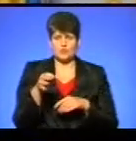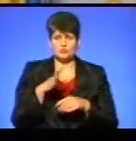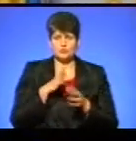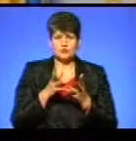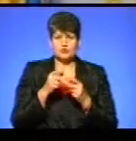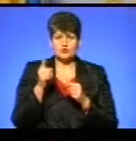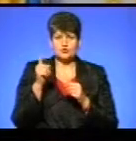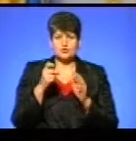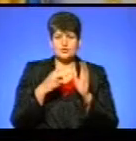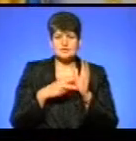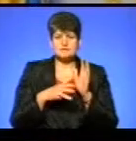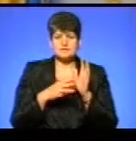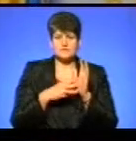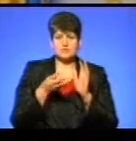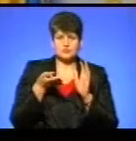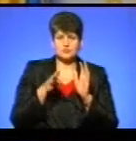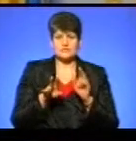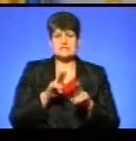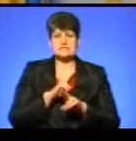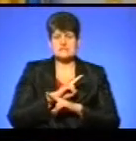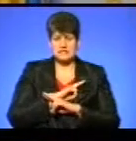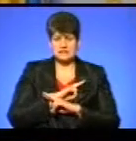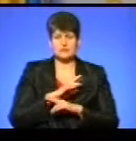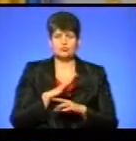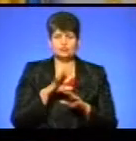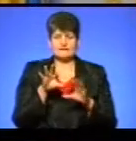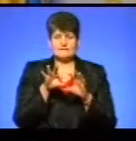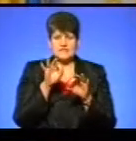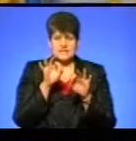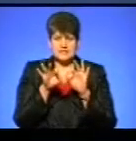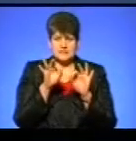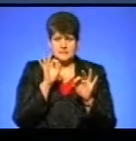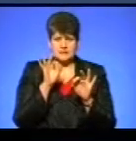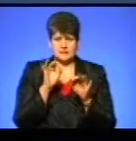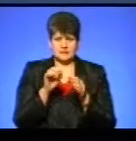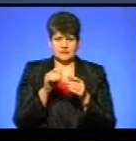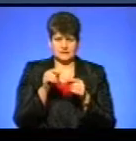178, які загинули, були відібрани патологічні матеріали.